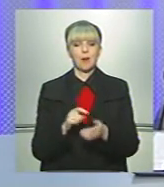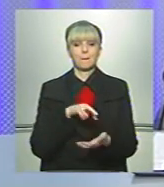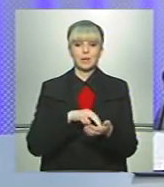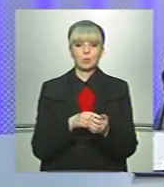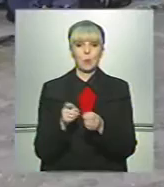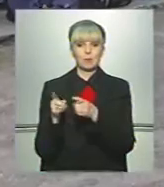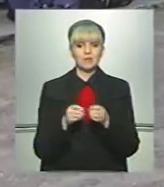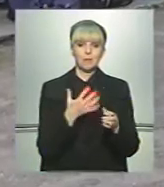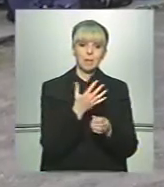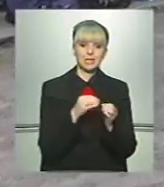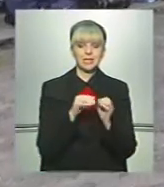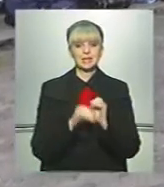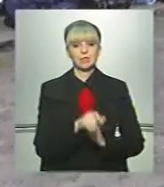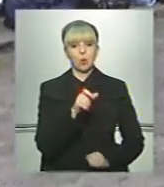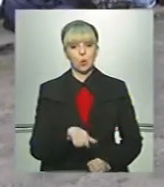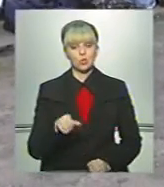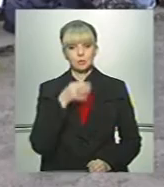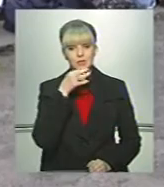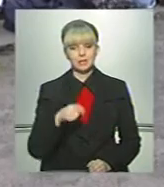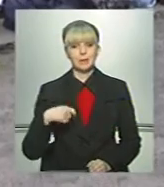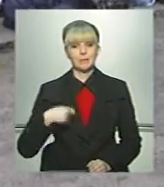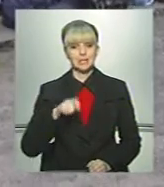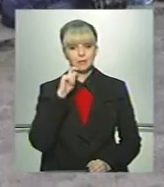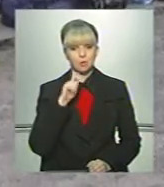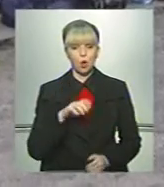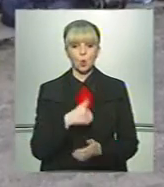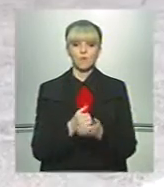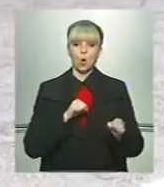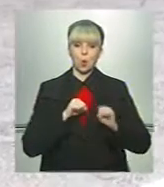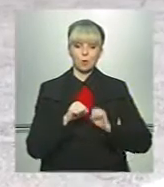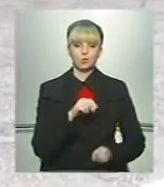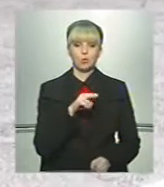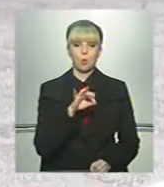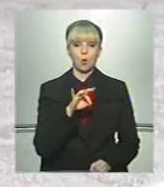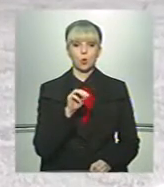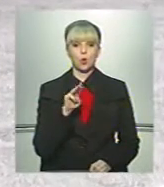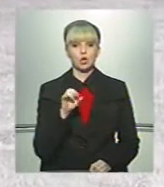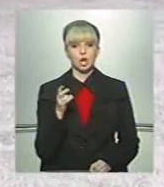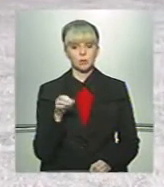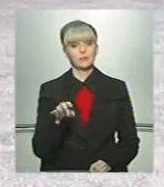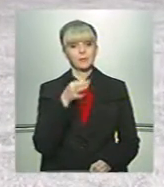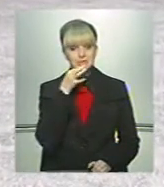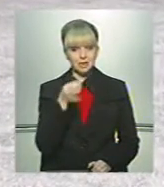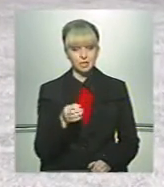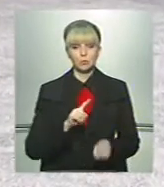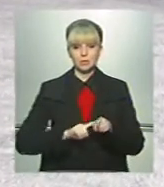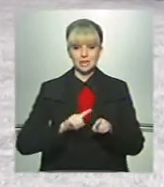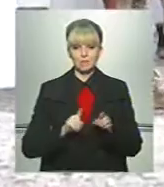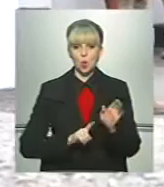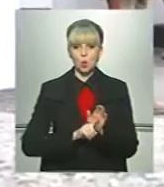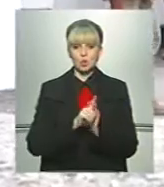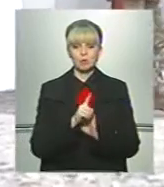5-10 тисяч осіб, заявив президент України, головнокомандувач Петро Порошенко. Він, зокрема, зазначив, що незабаром